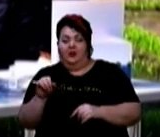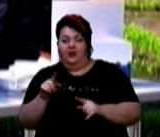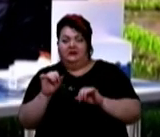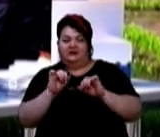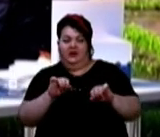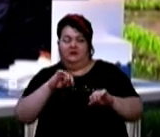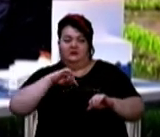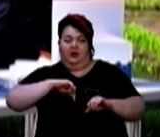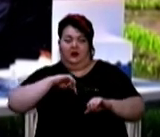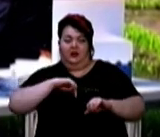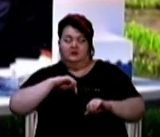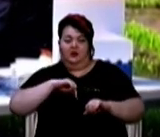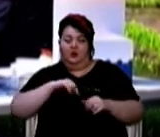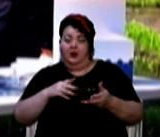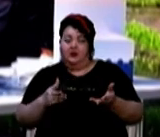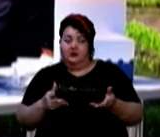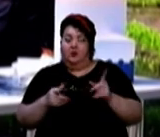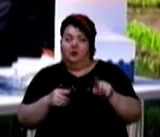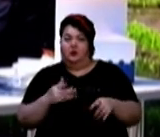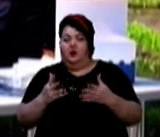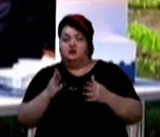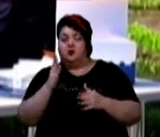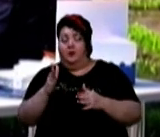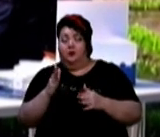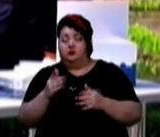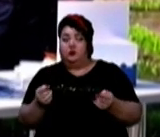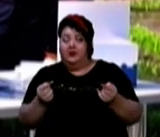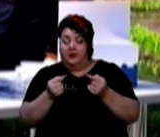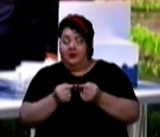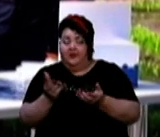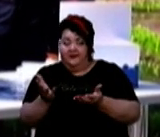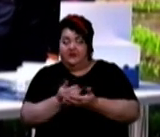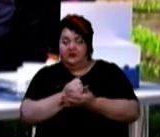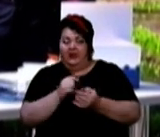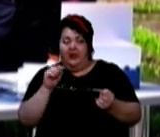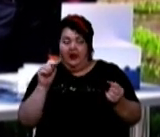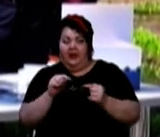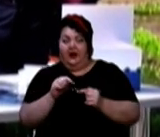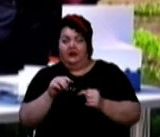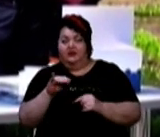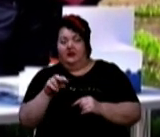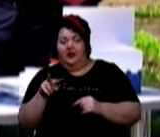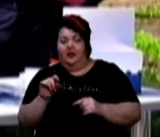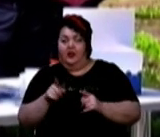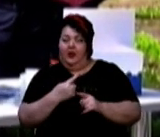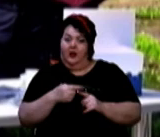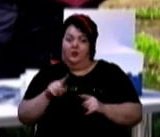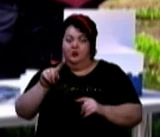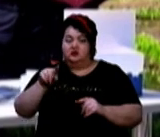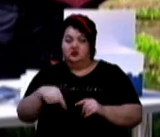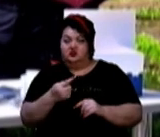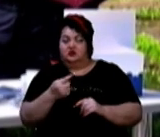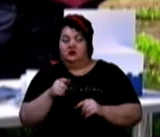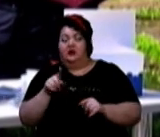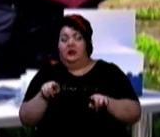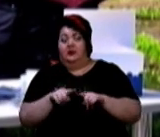реакція організму. Тому, якщо будуть виділені тут антитіла М або Джи, це значить, що